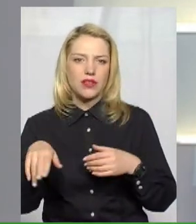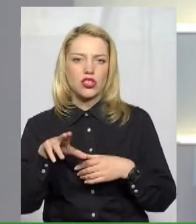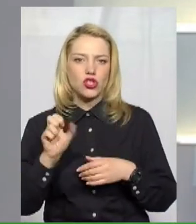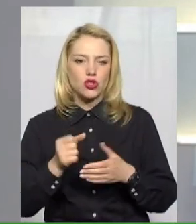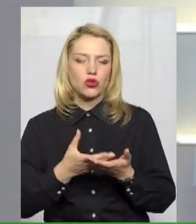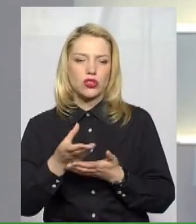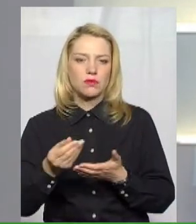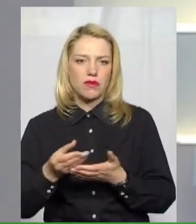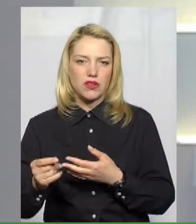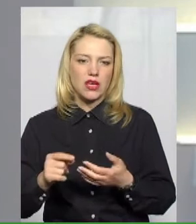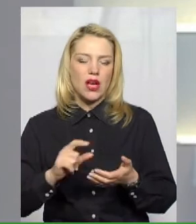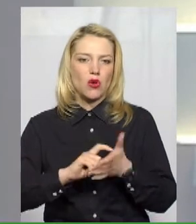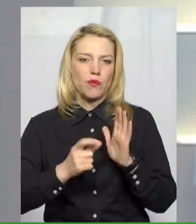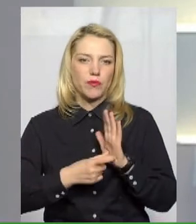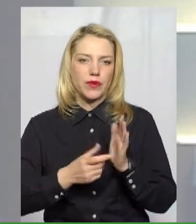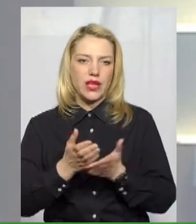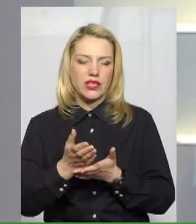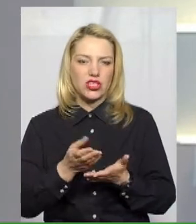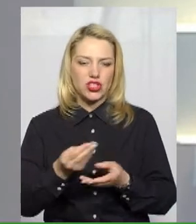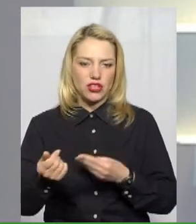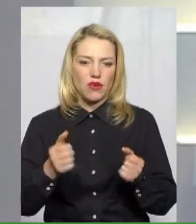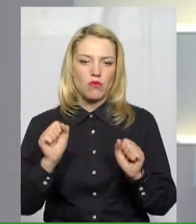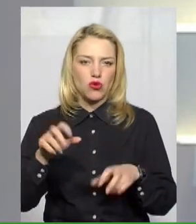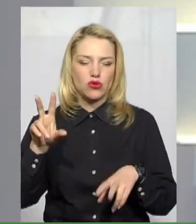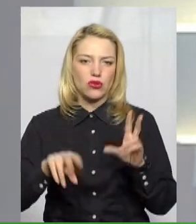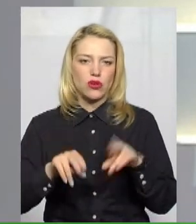розраховувати споживачі на період карантину.